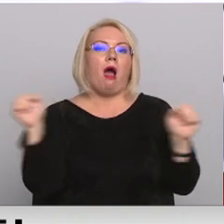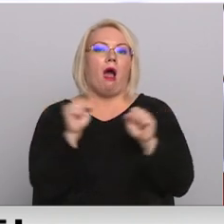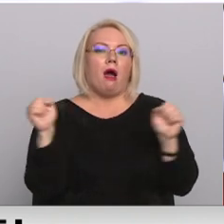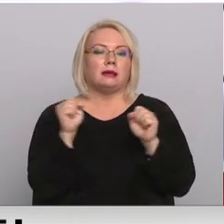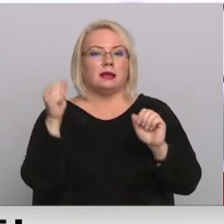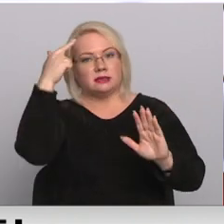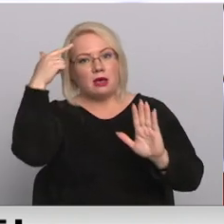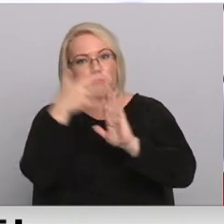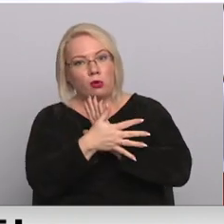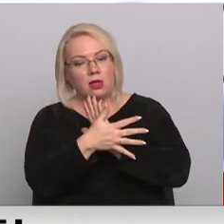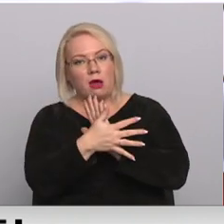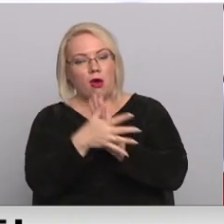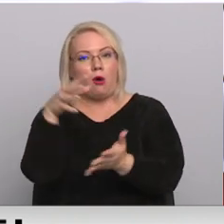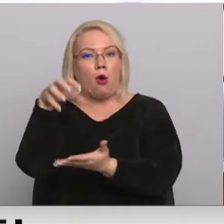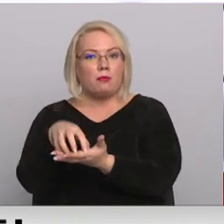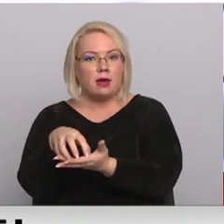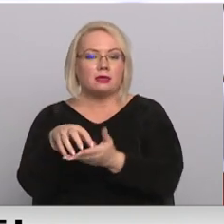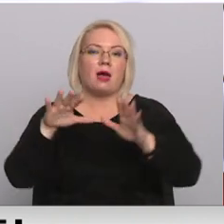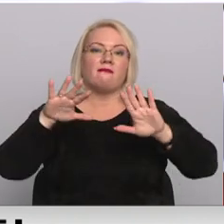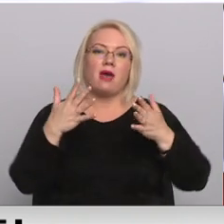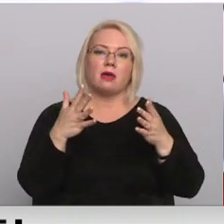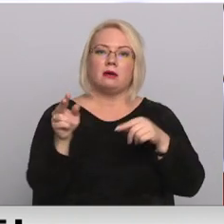saprotamā objektā, vai remontējam tīlās.